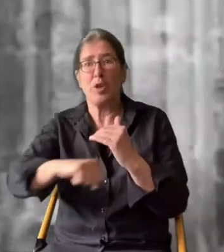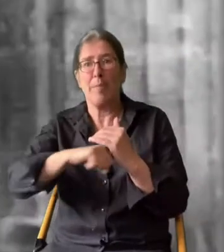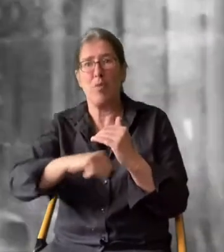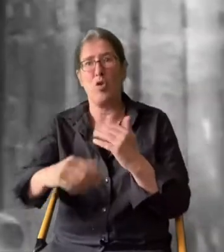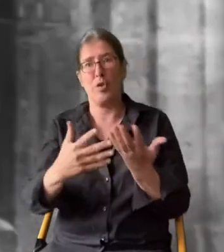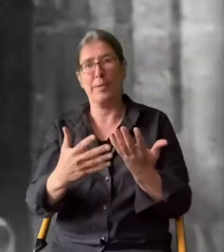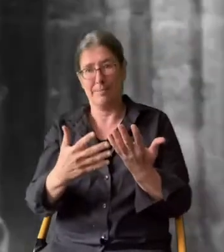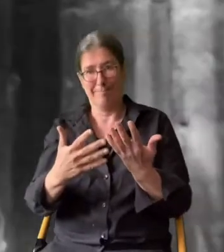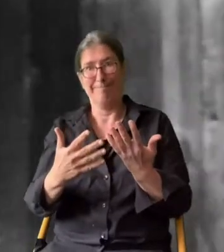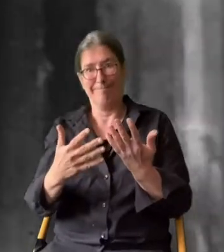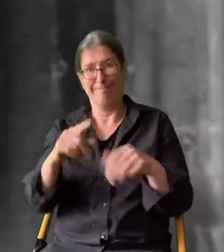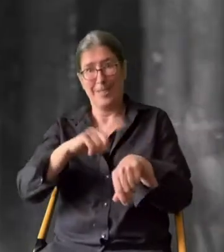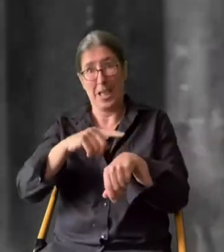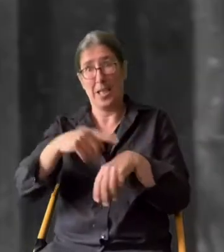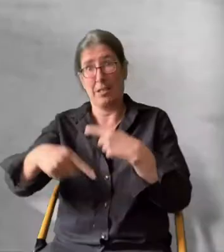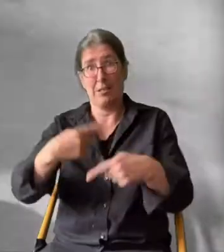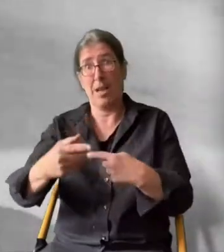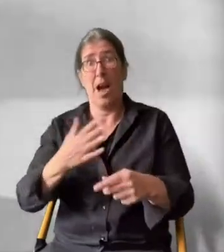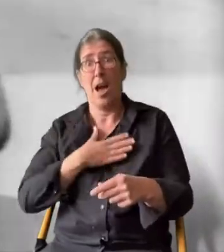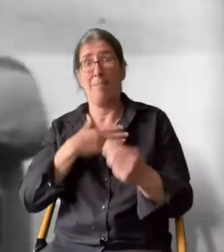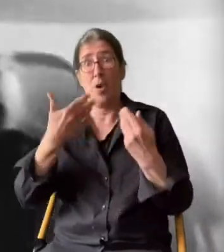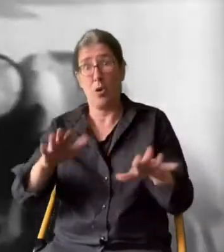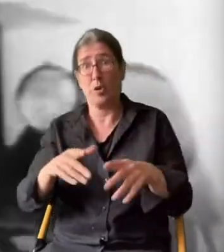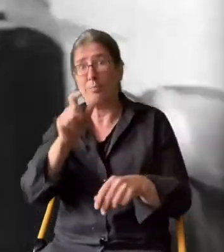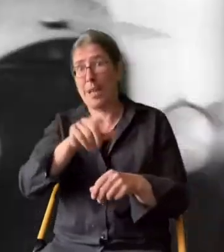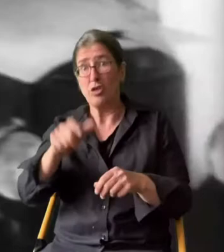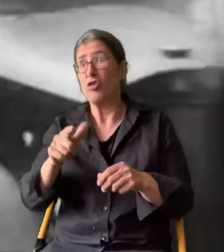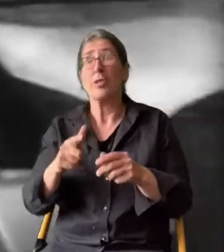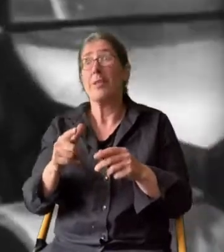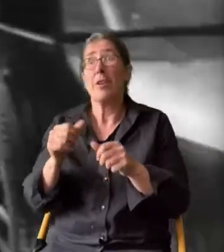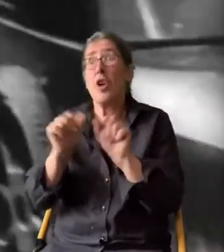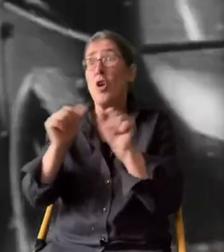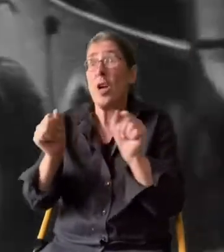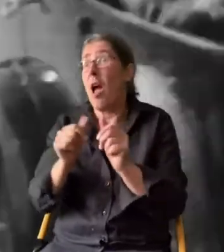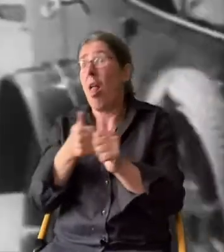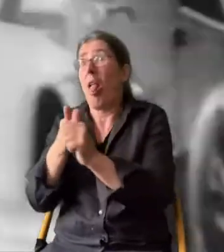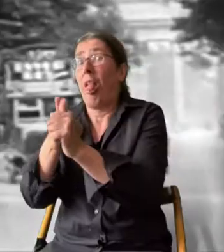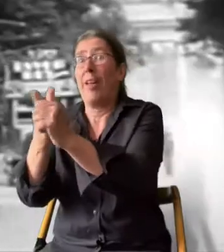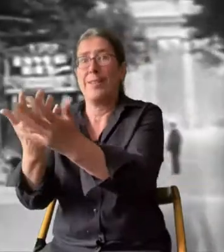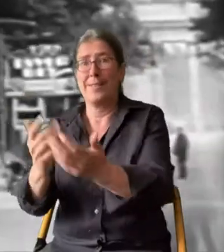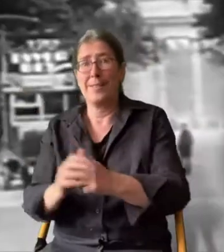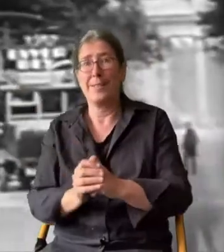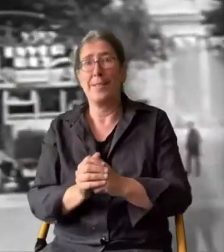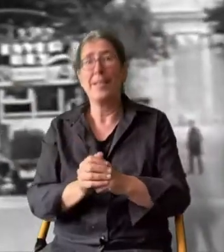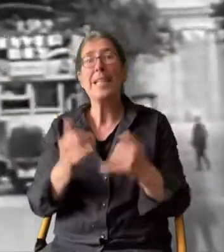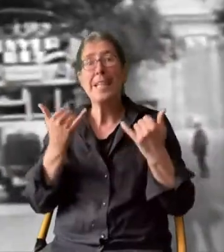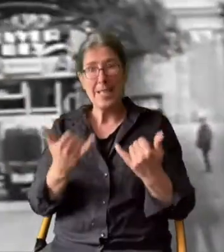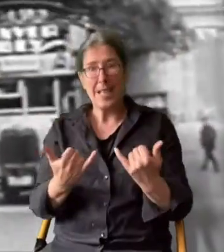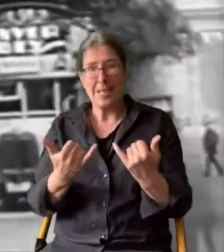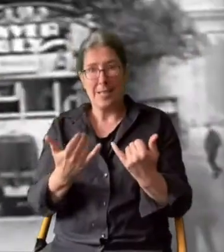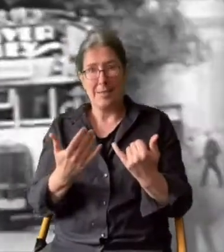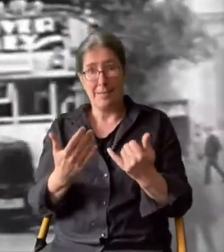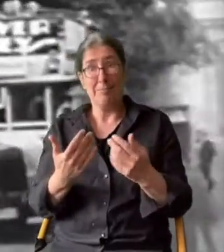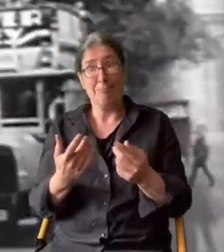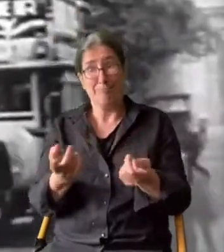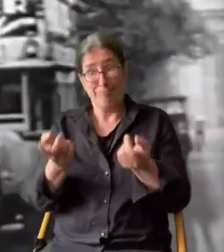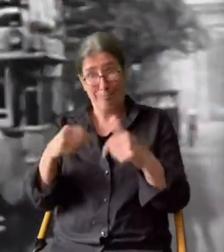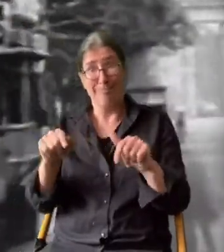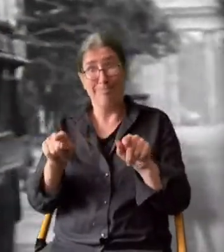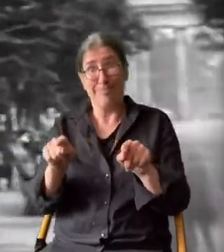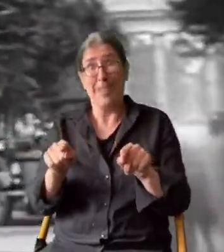Tempo, Tempo. Das ist die Devise der Zeit. Atemlos rennen die Menschen ihrem Glück hinterher. Jetzt beginnen jene